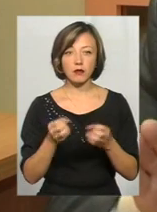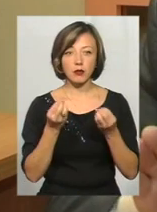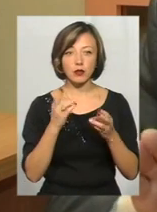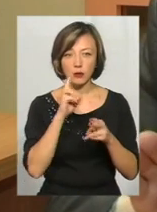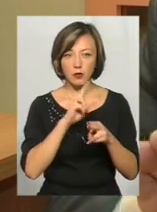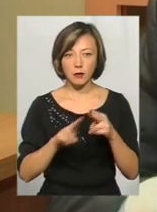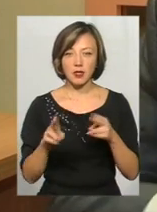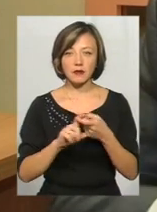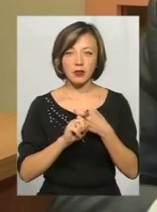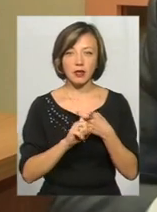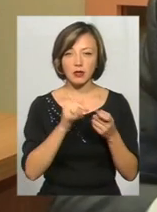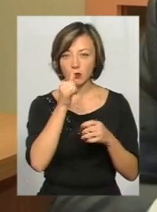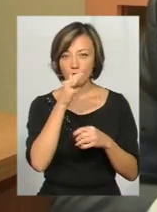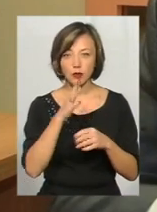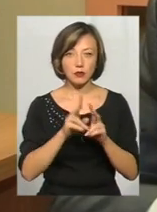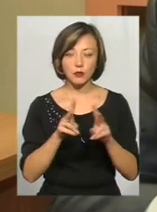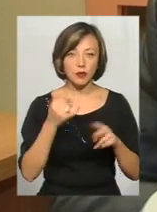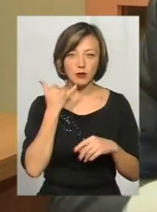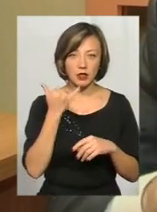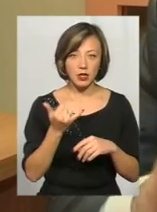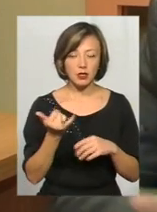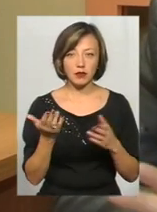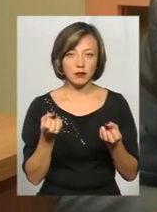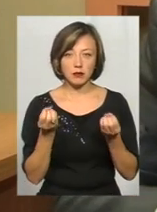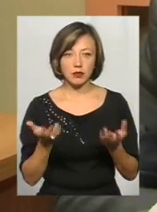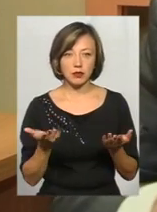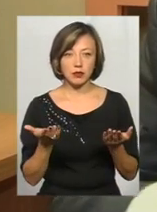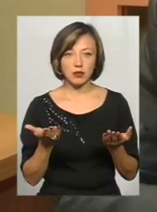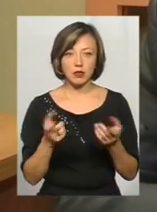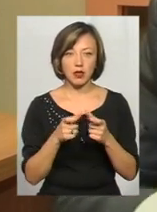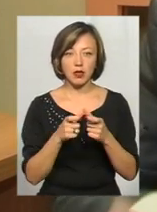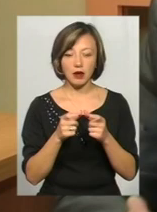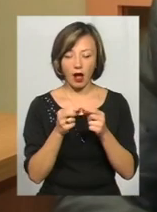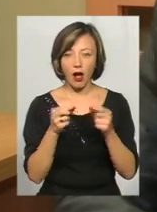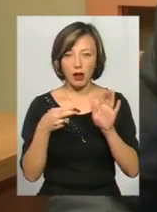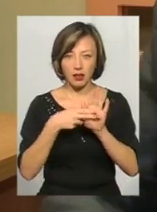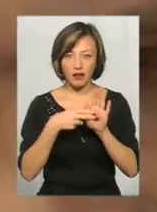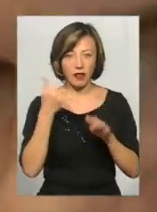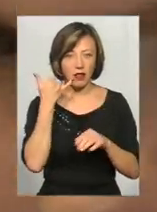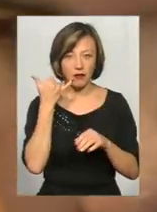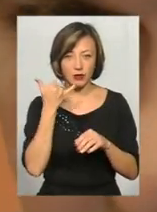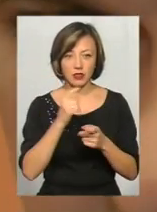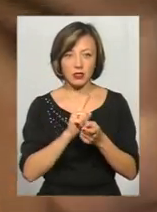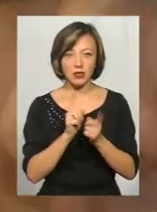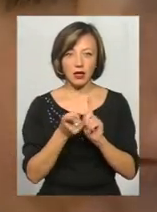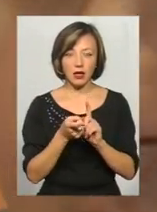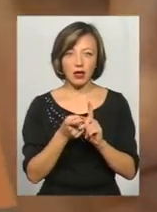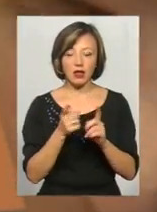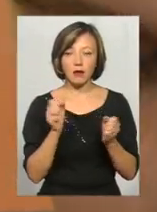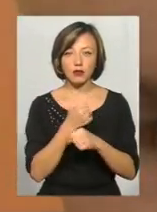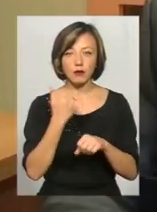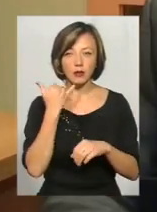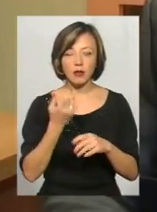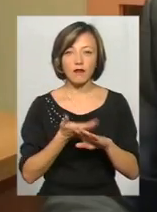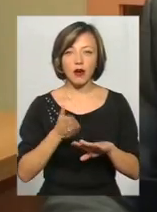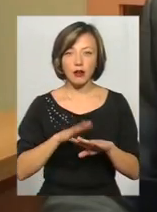пропадає зв'язок. Він не може нікому, ні до кого позвонити, просто та картка, сім-картка, яка в'являє на телефон, у нас стоїть неактивна. Досить важко